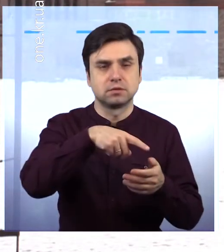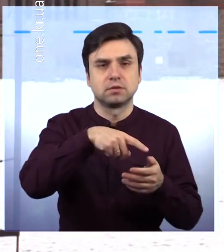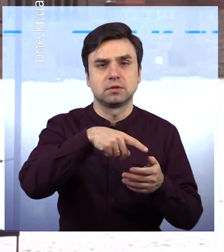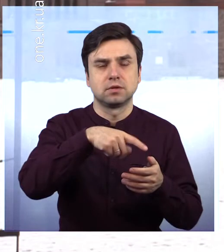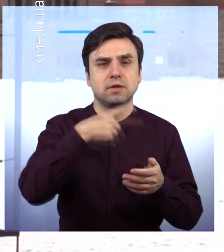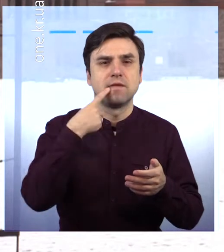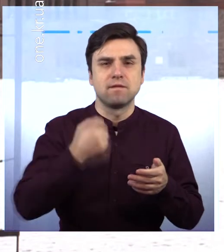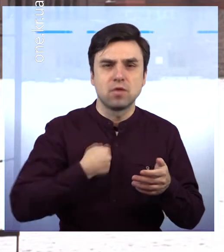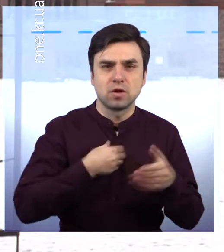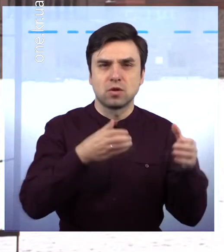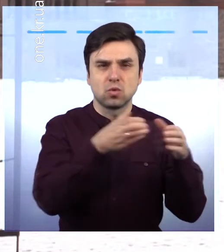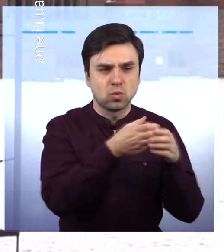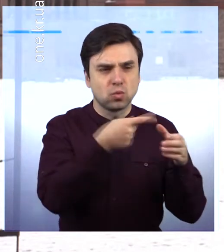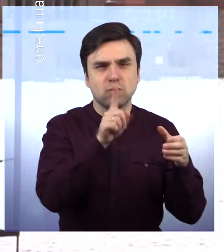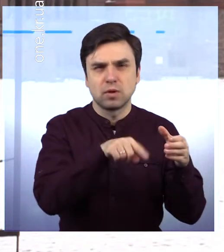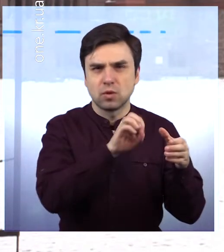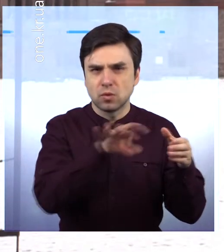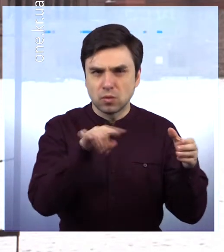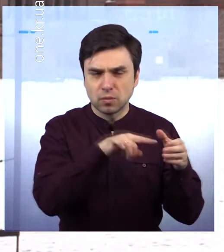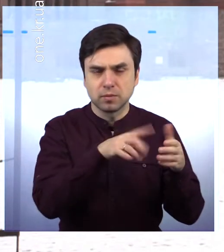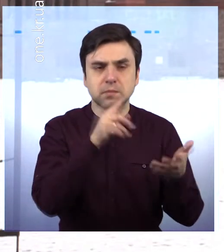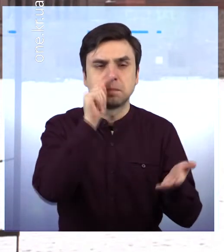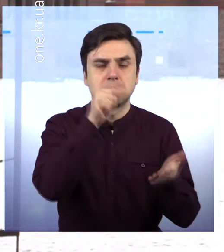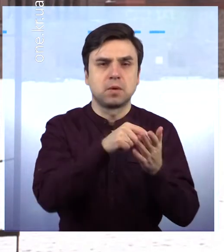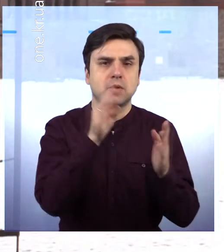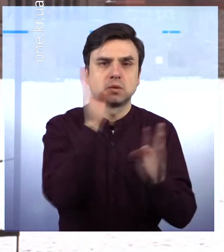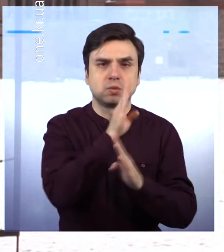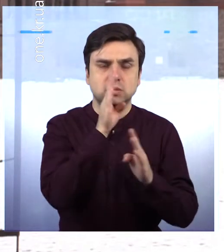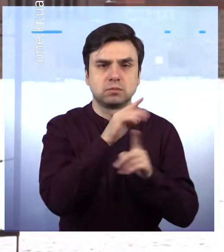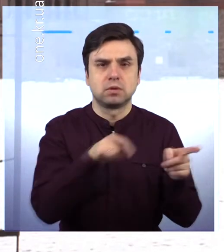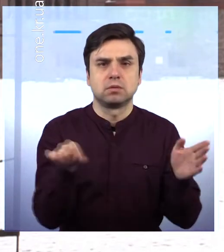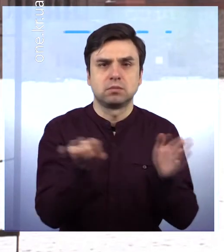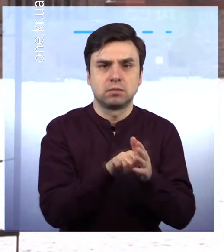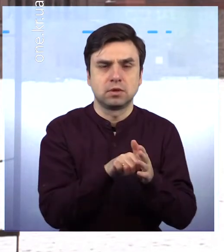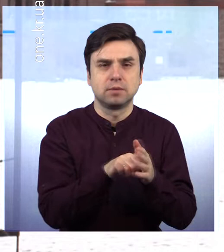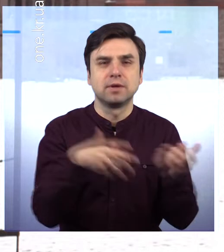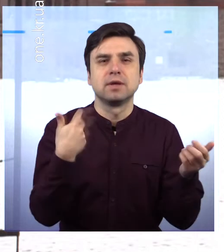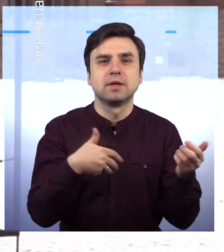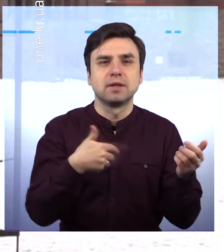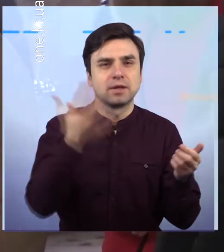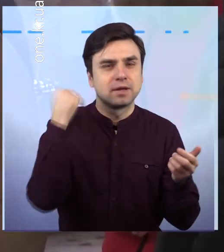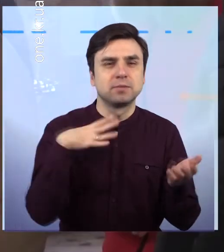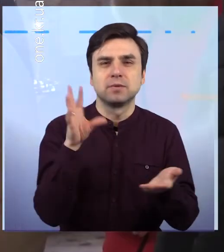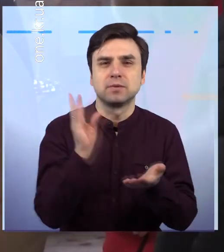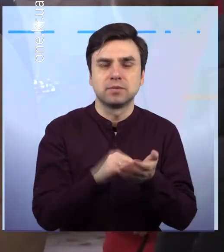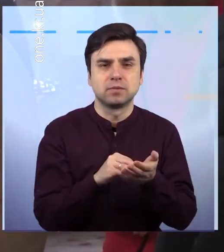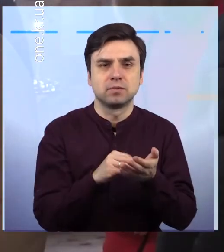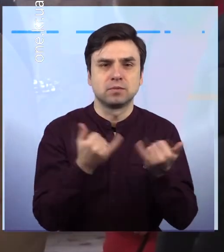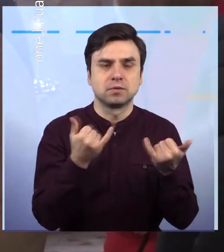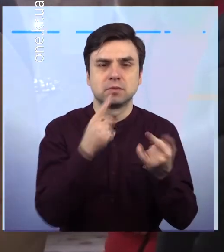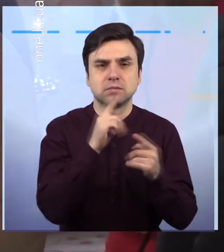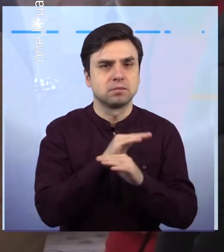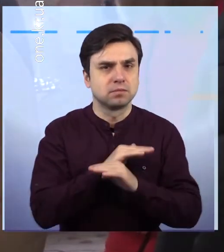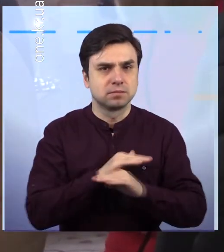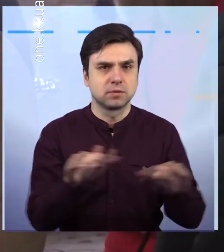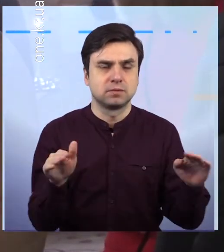свій довг в республіці Афганістан. Я, як мать, дуже горжусь своїм сином. Сина Надії Петрівни